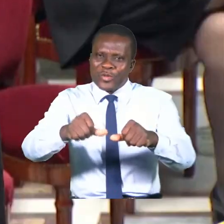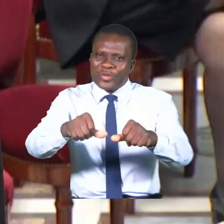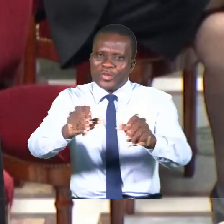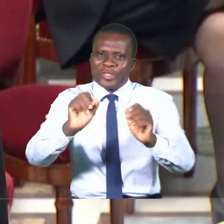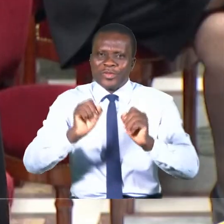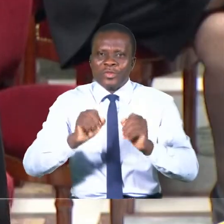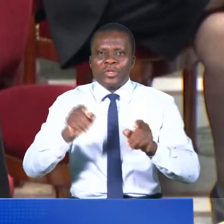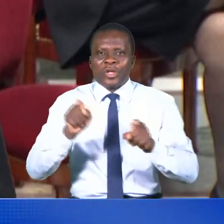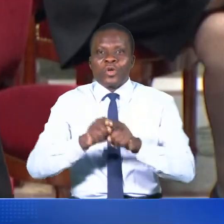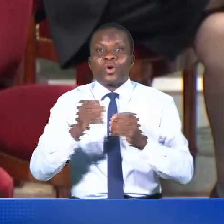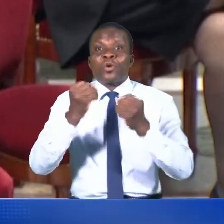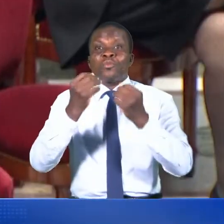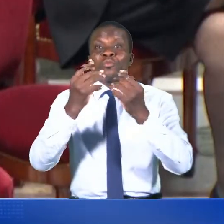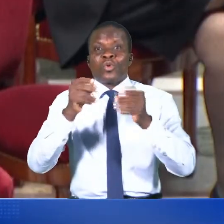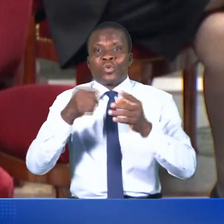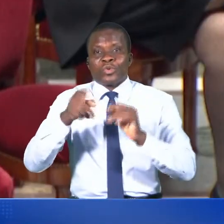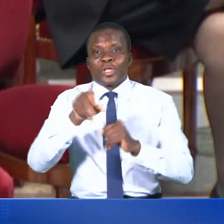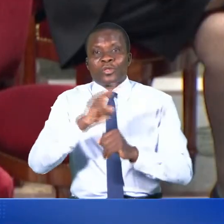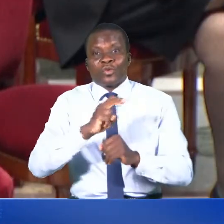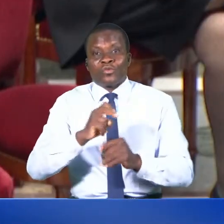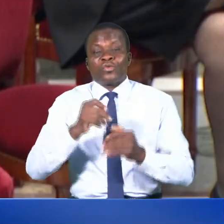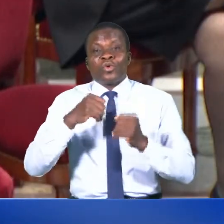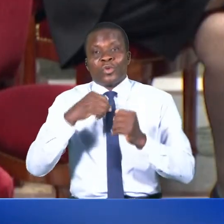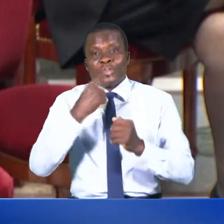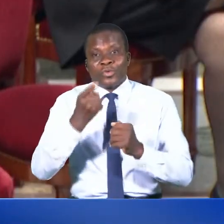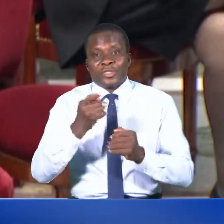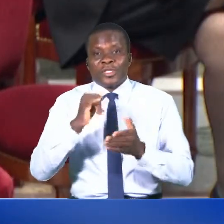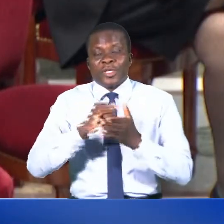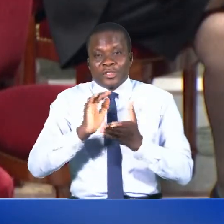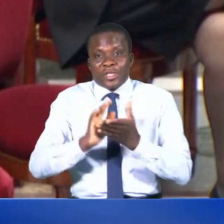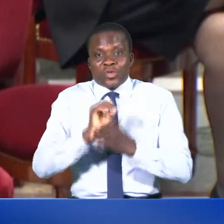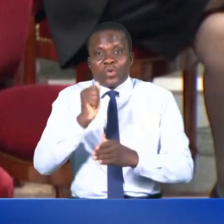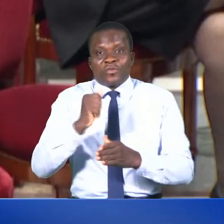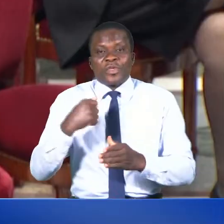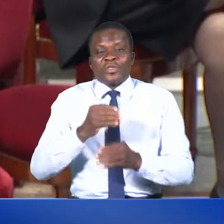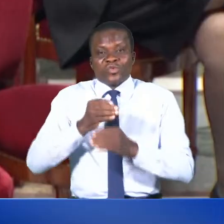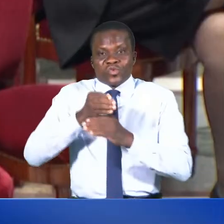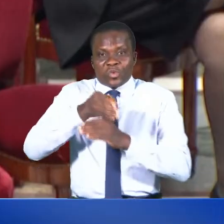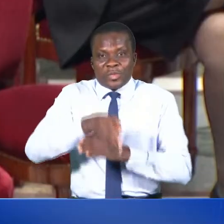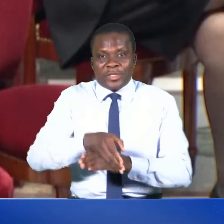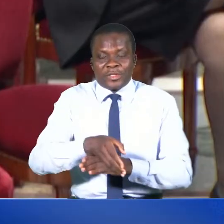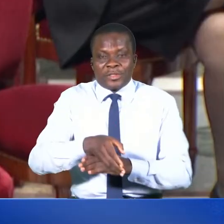Comme beaucoup d'entre vous, beaucoup d'orateurs l'ont dit, cette confiance nous oblige.